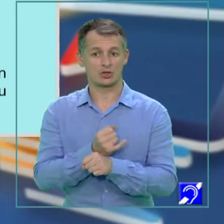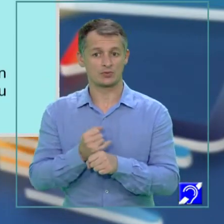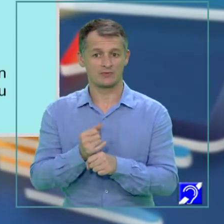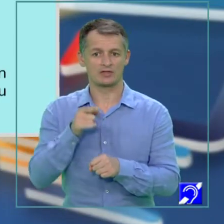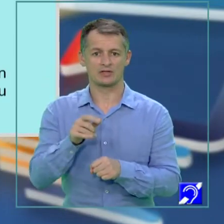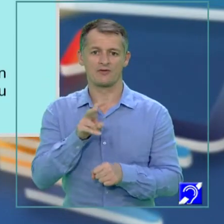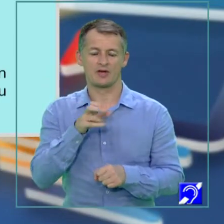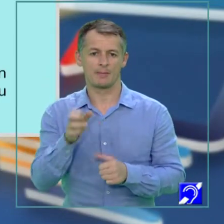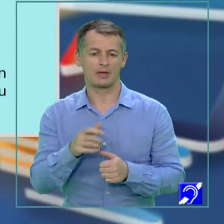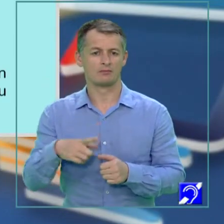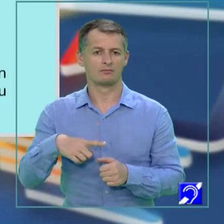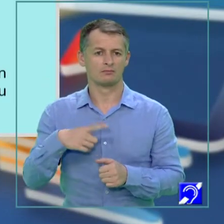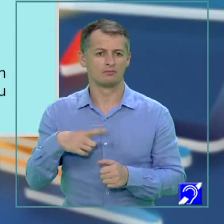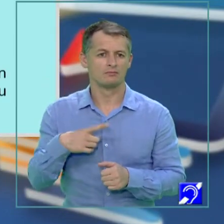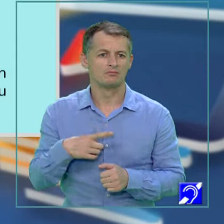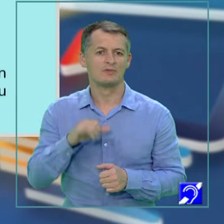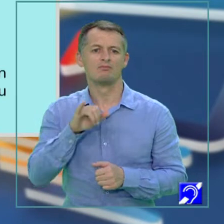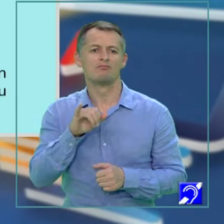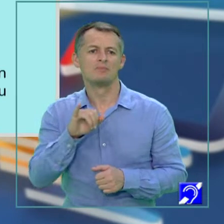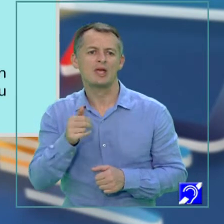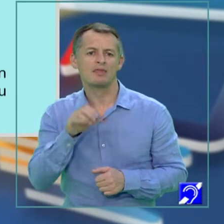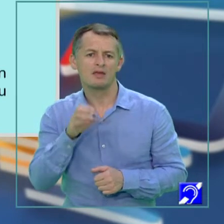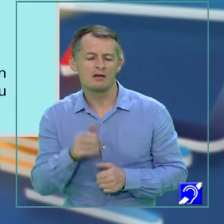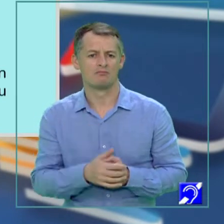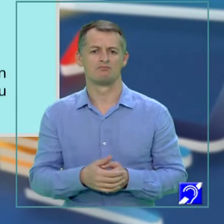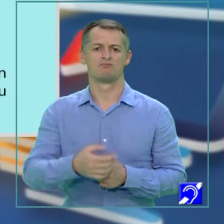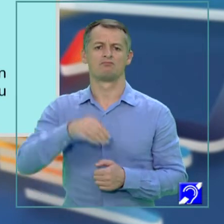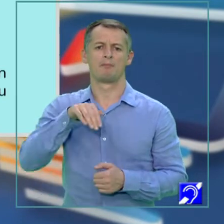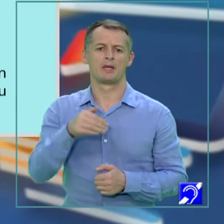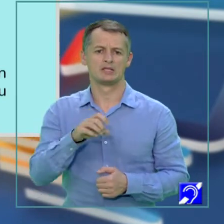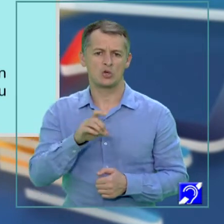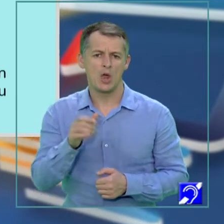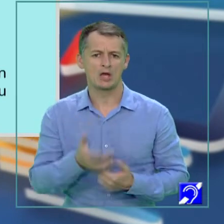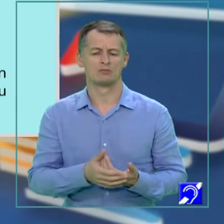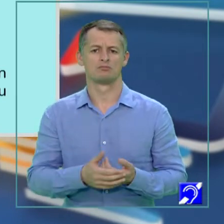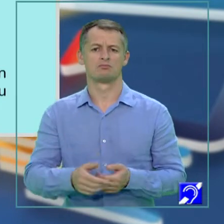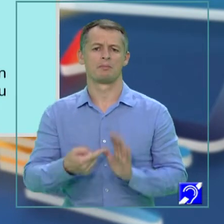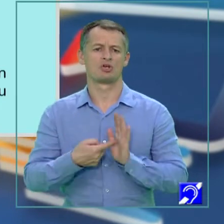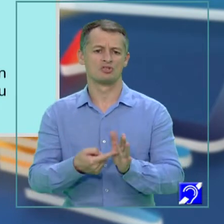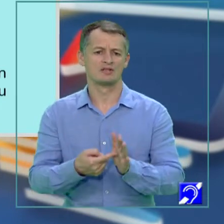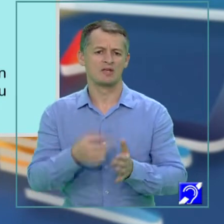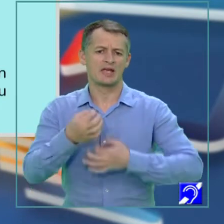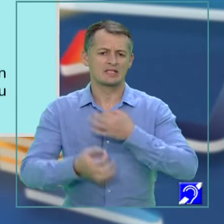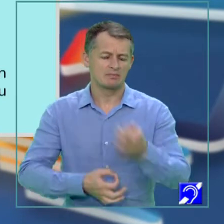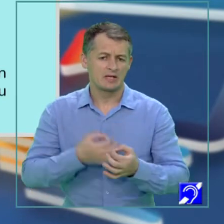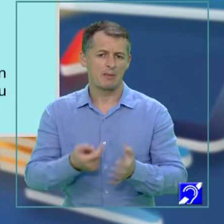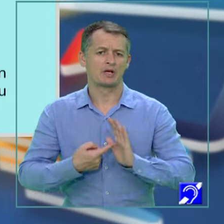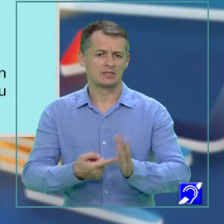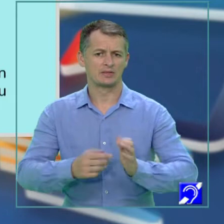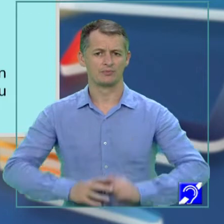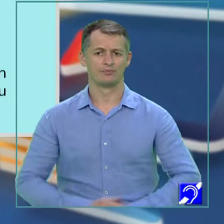sunt indică, menționează, precizează, explică, prezintă și să vedem ce implică